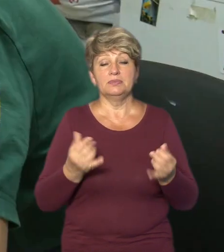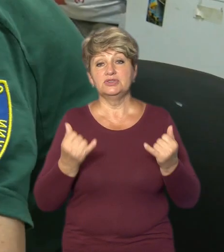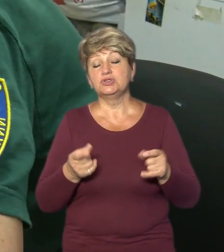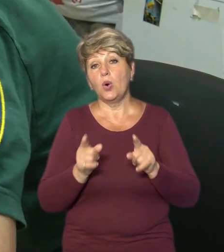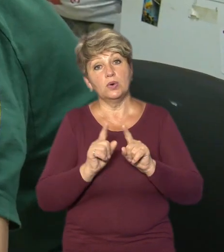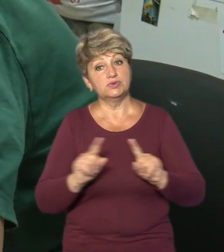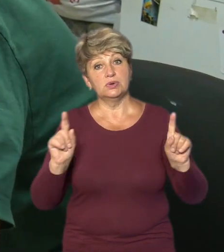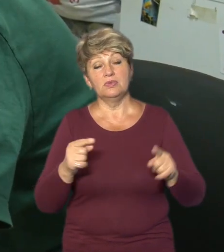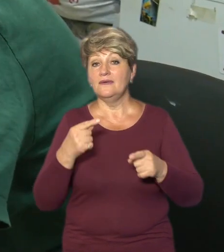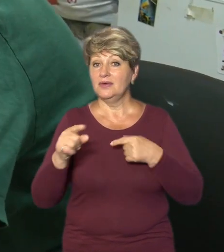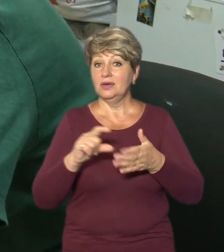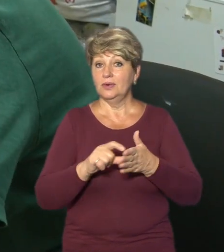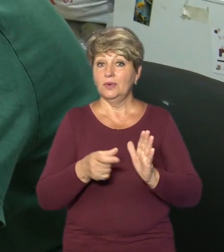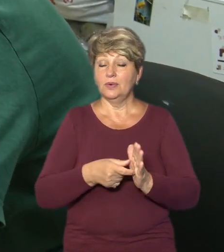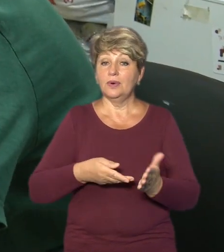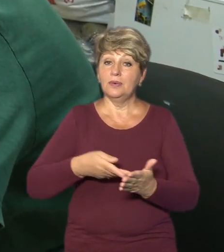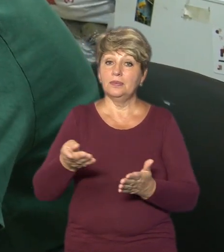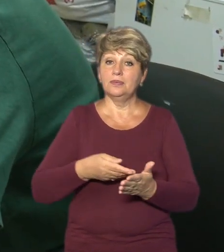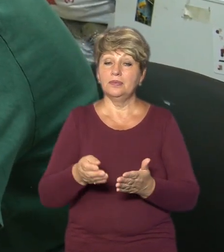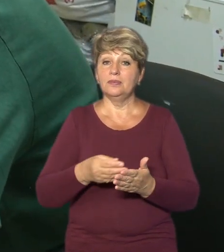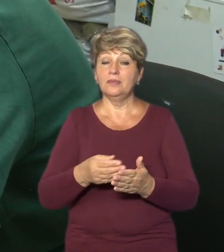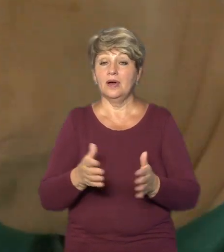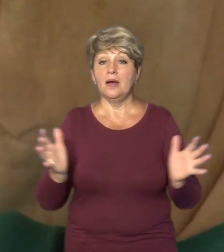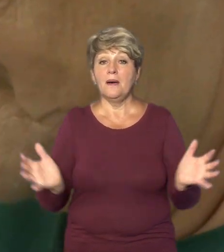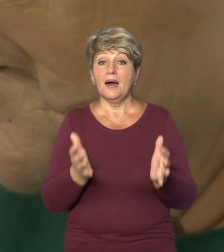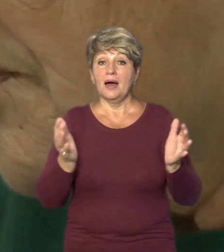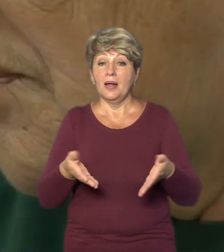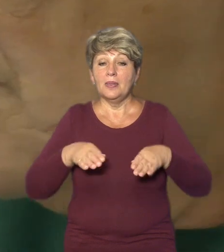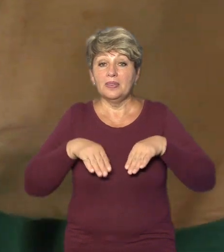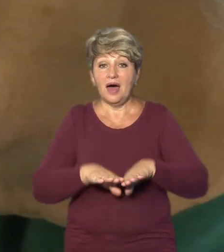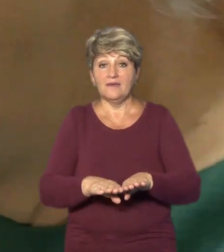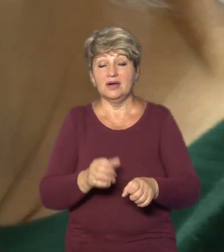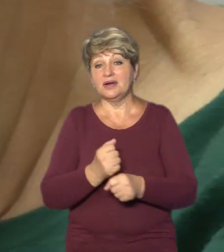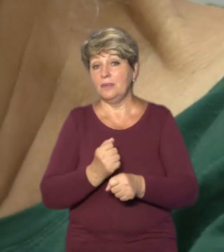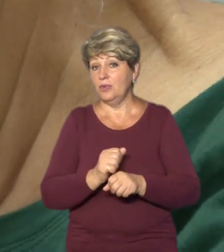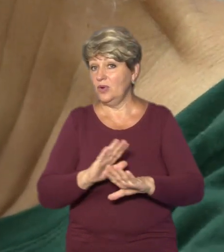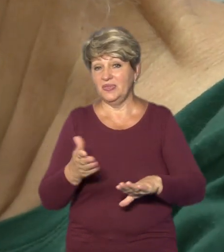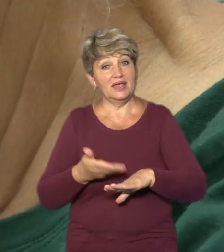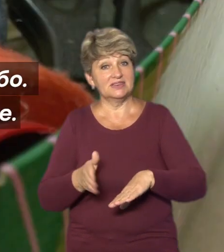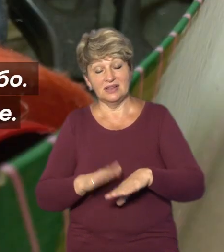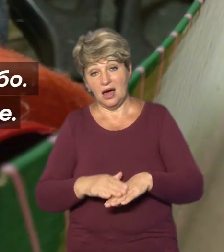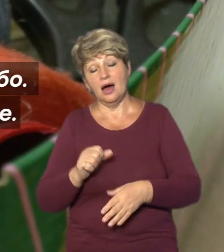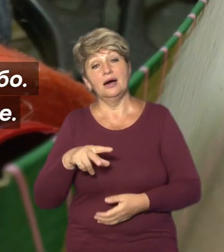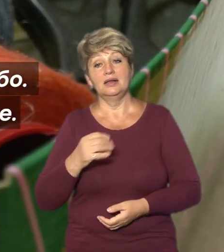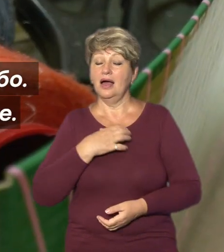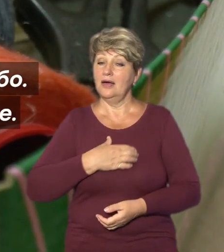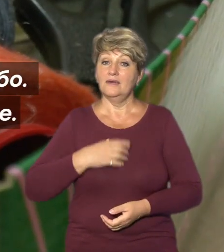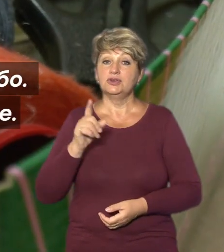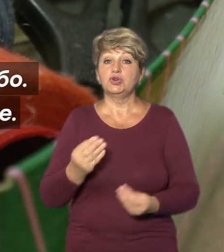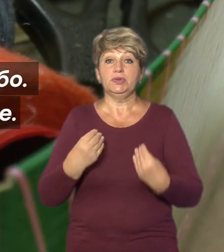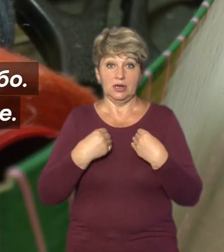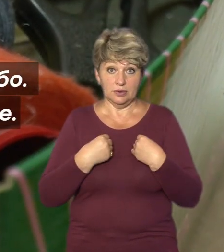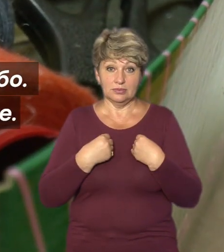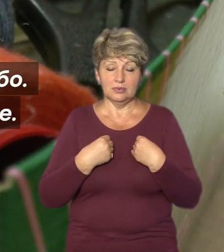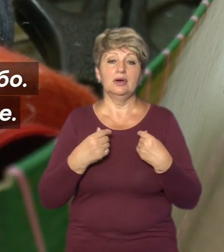В іншій кімнаті шиє наволочки Катерина Чорногал. Каже, робота не складна, але важлива. Все, що дають, я шью,